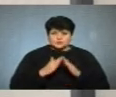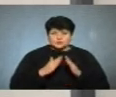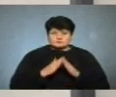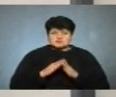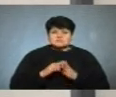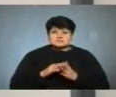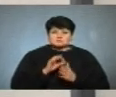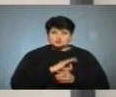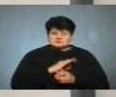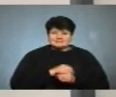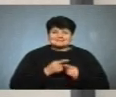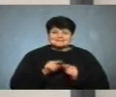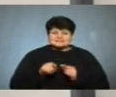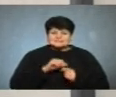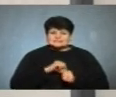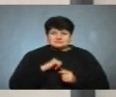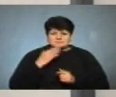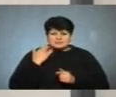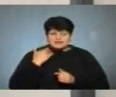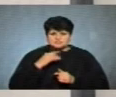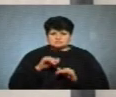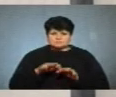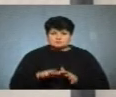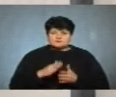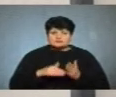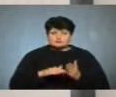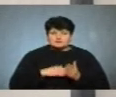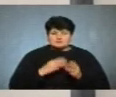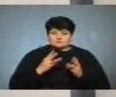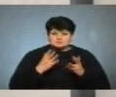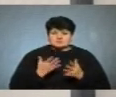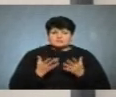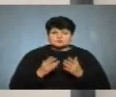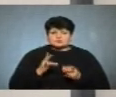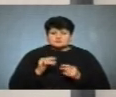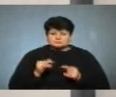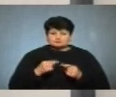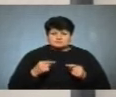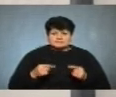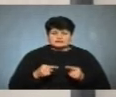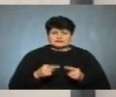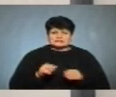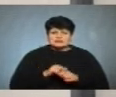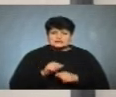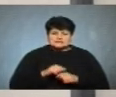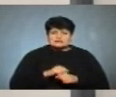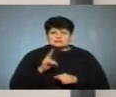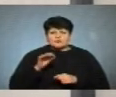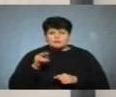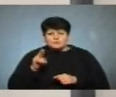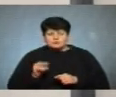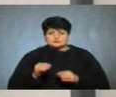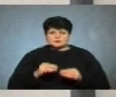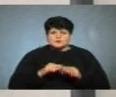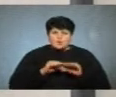скористайтесь ним, це найлегший спосіб ліквідувати пожежу. Якщо ні, то будь-яка тканина, коц, ковдра, яку